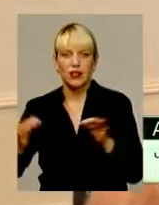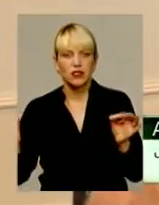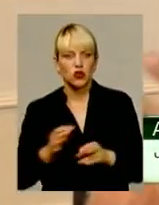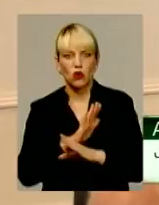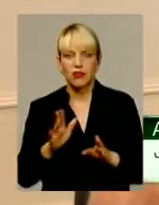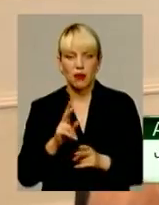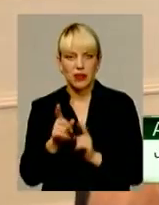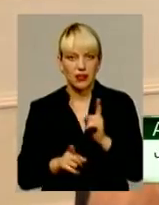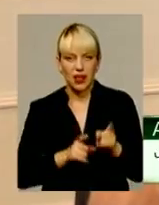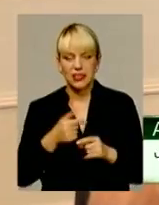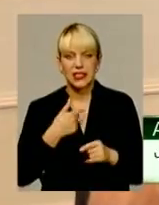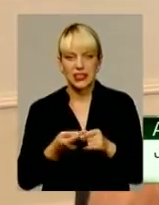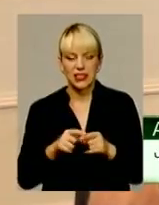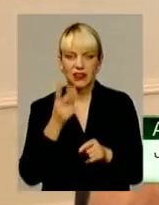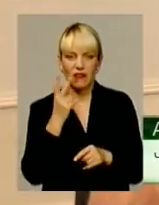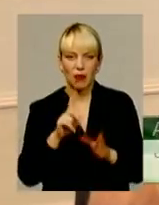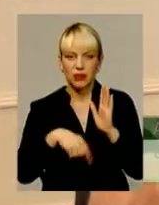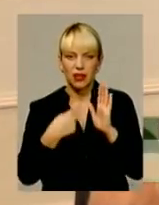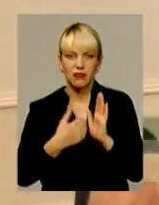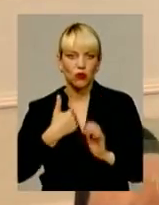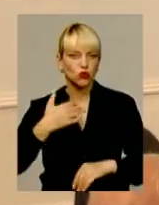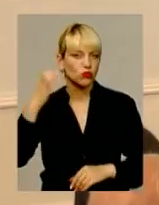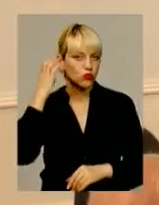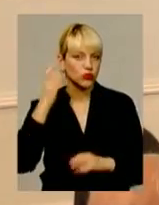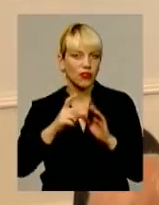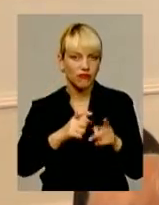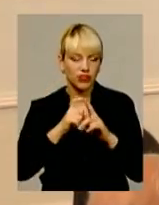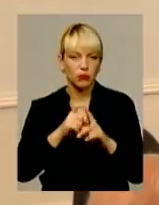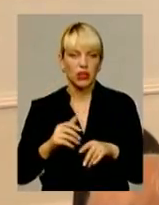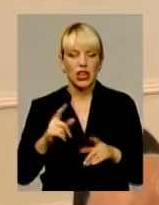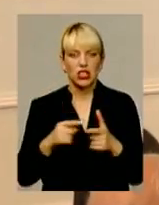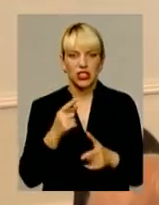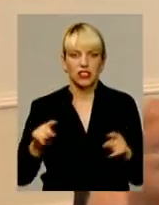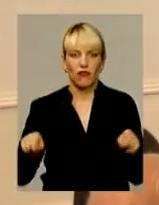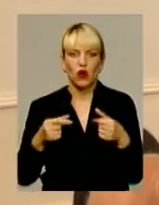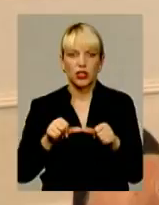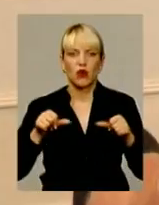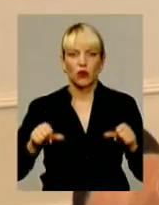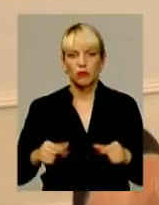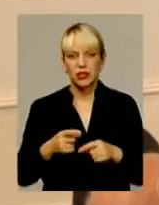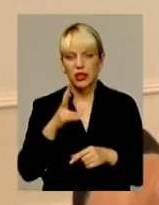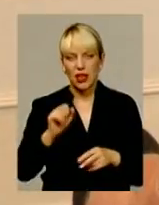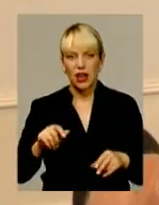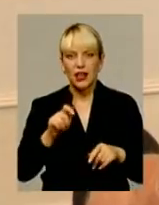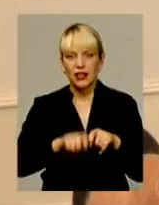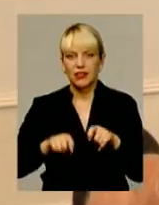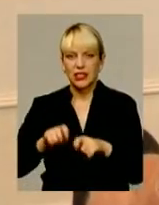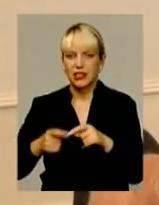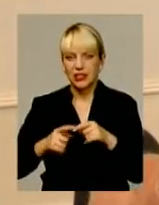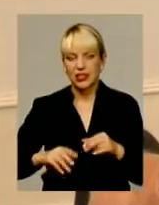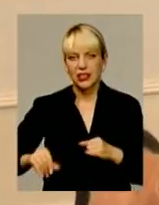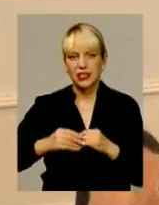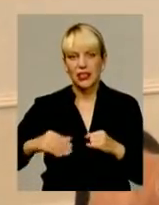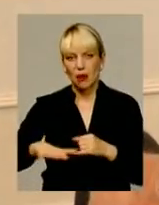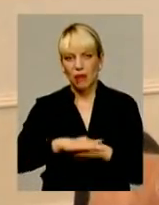Я хотів би на ці два питання хоча б почути відповідь, чи взагалі створена комісія по інвентаризації цих земель, не тільки